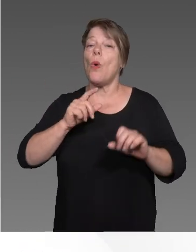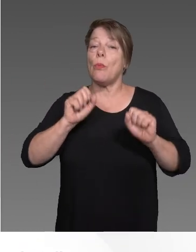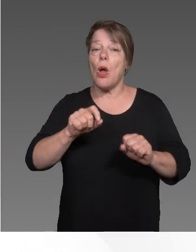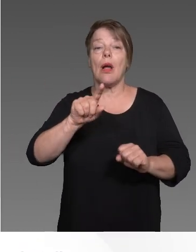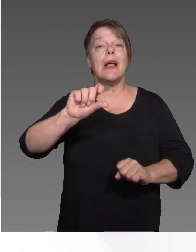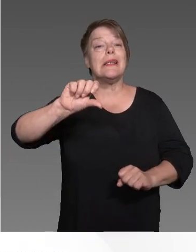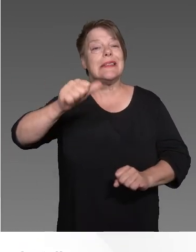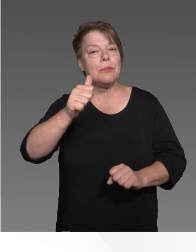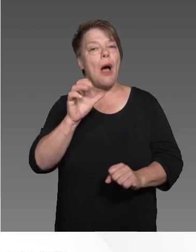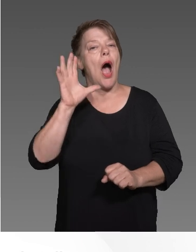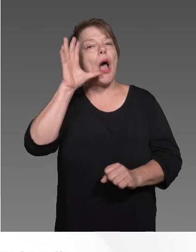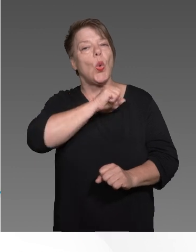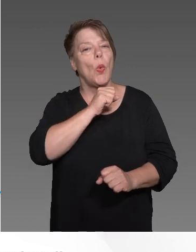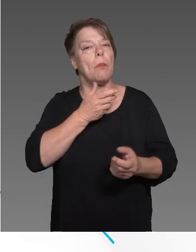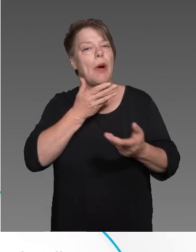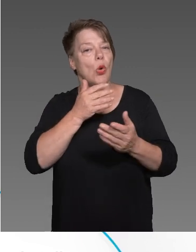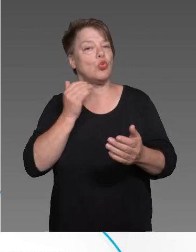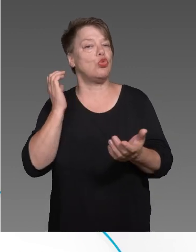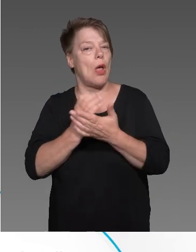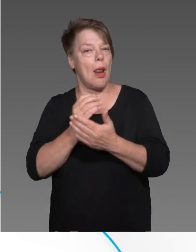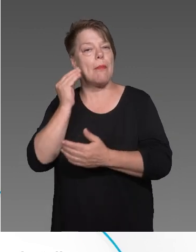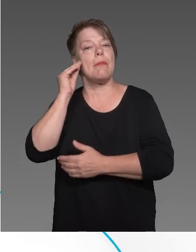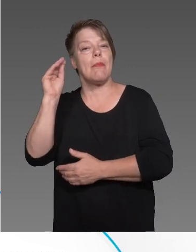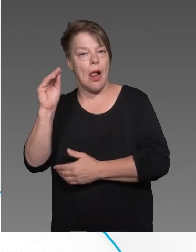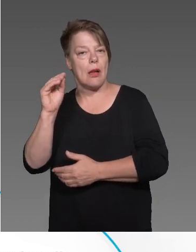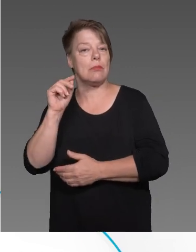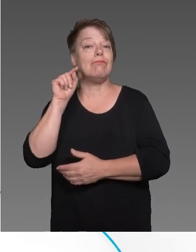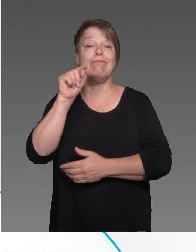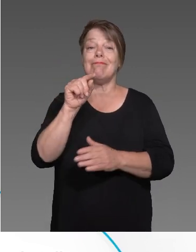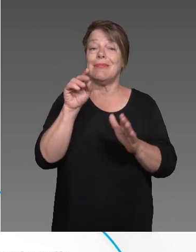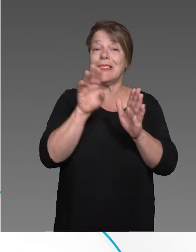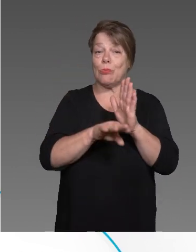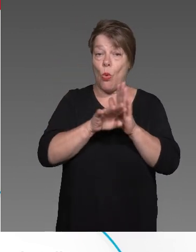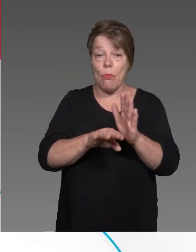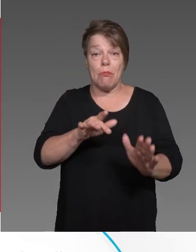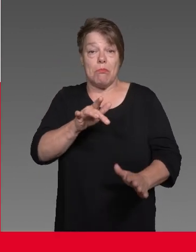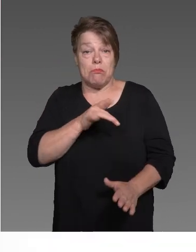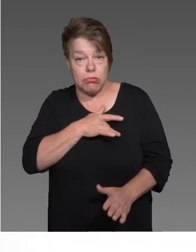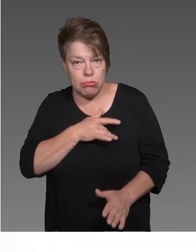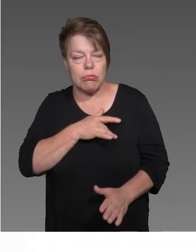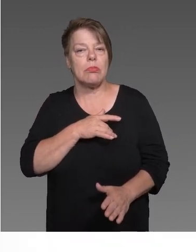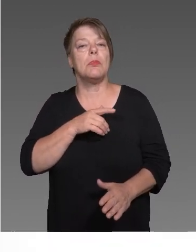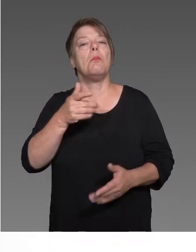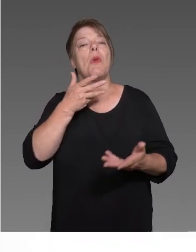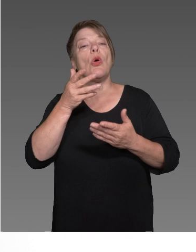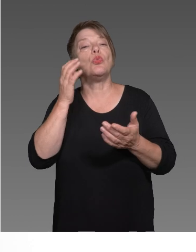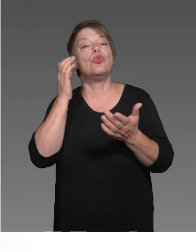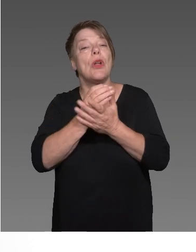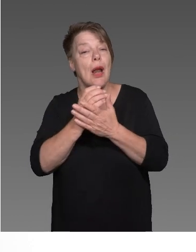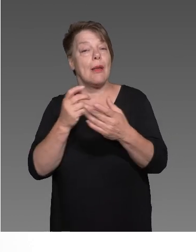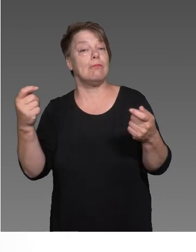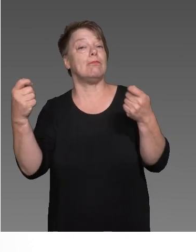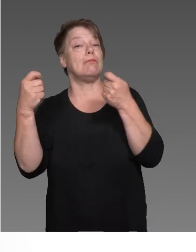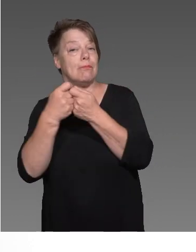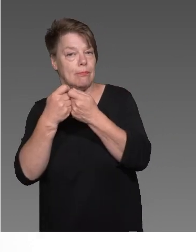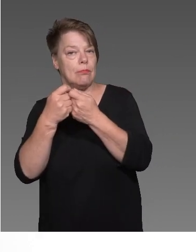Sie können sich auch zunächst anonym an eine Beratungsstelle wenden. Wenn Sie von Diskriminierung betroffen sind, zögern Sie nicht, eine Beratungsstelle